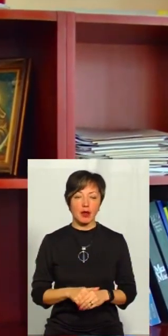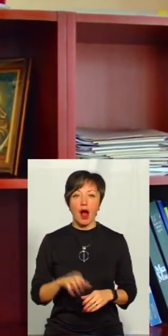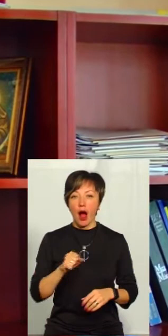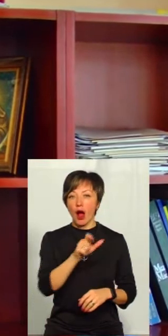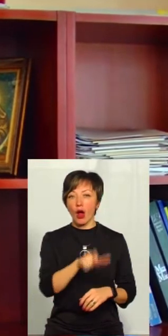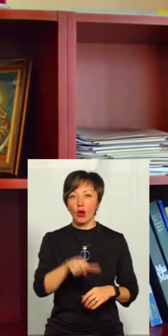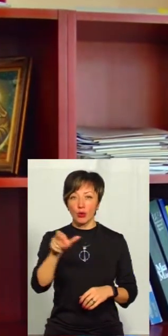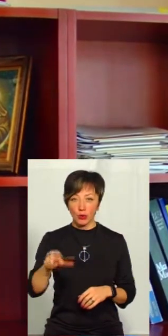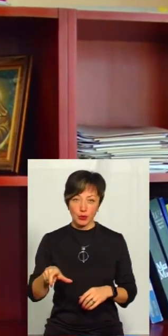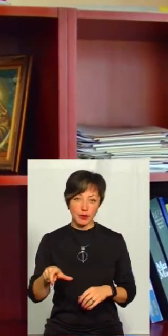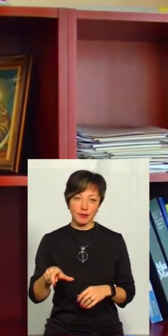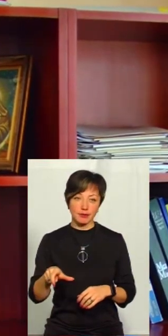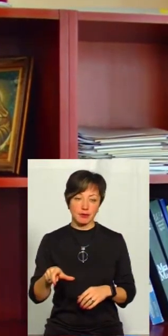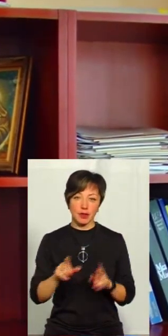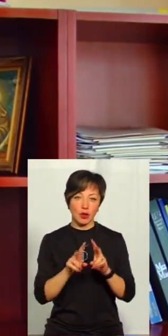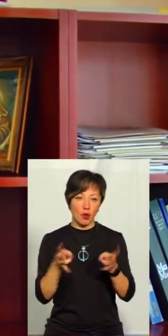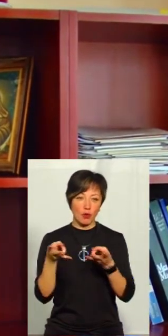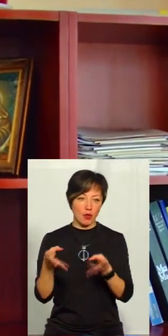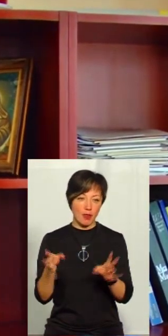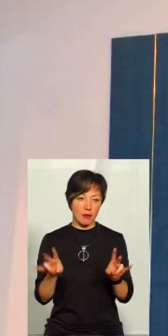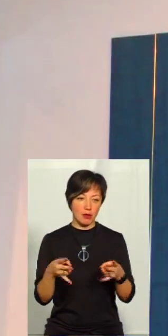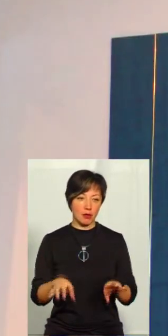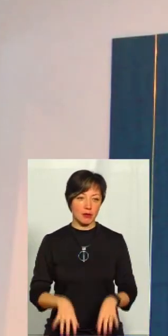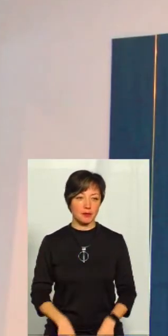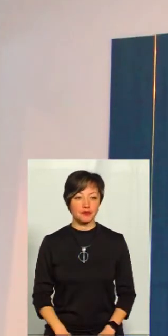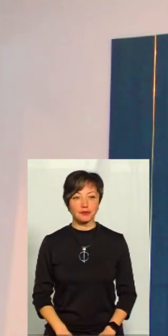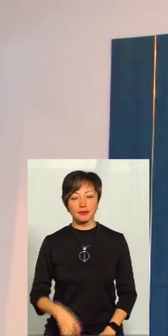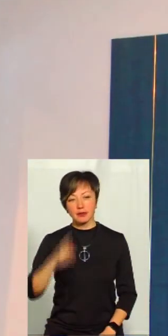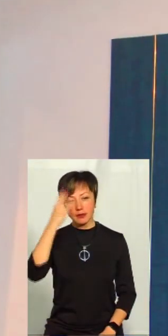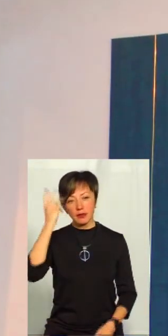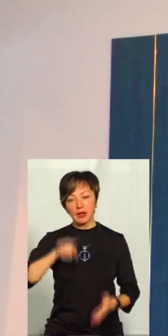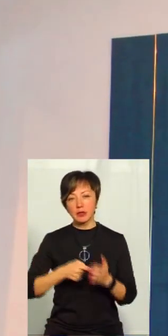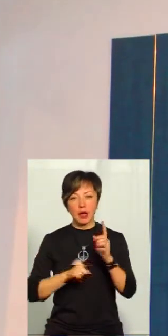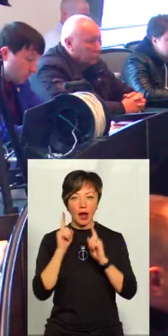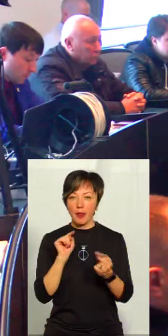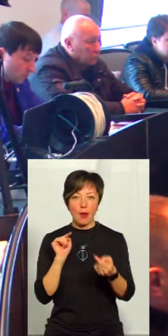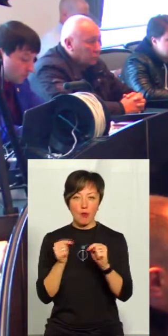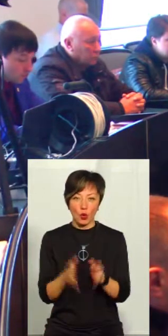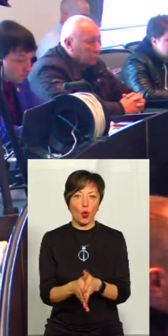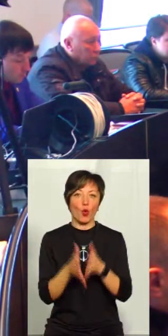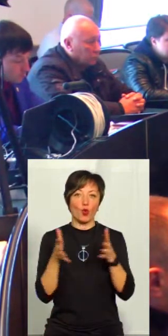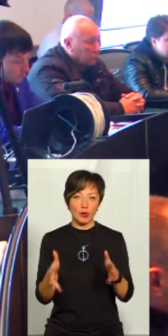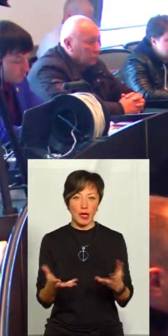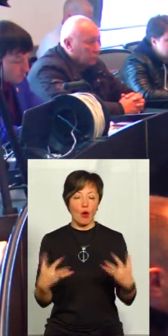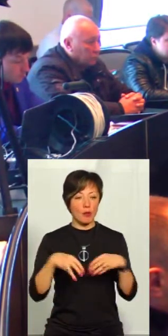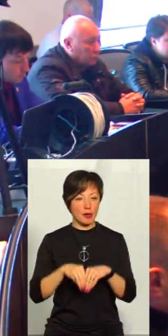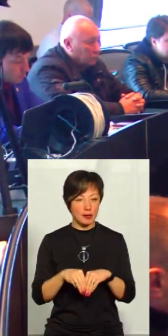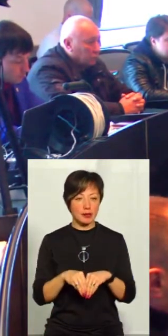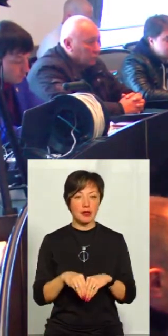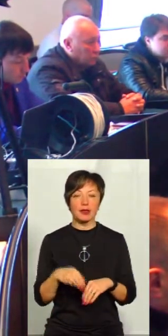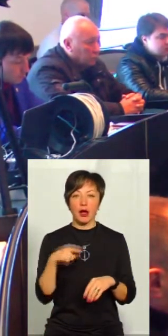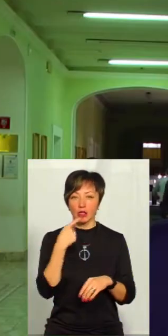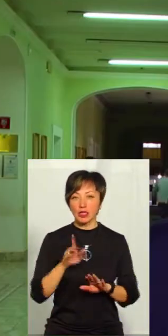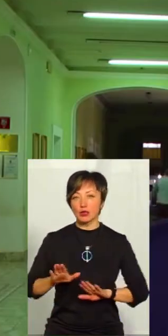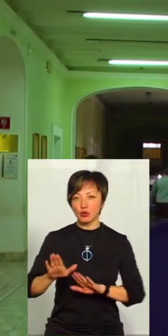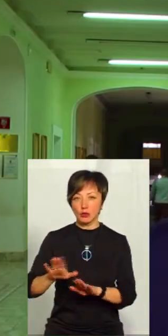люди, вони нікому тут не потрібні будуть. Хмельницька міська рада не проти укрупнення та об'єднання. Та, за словами